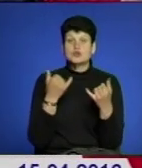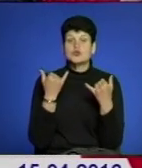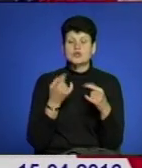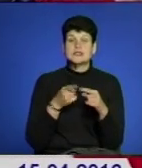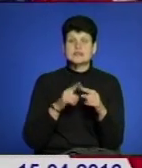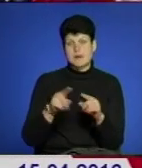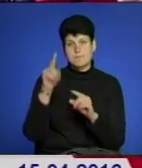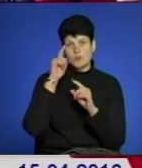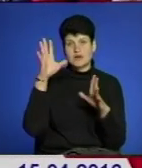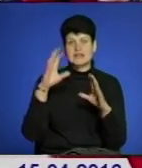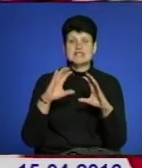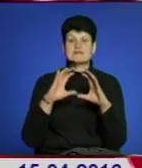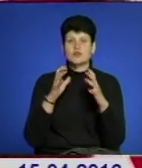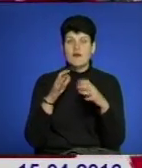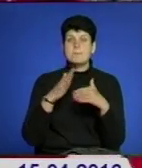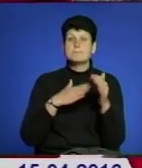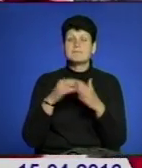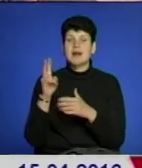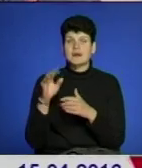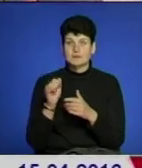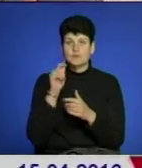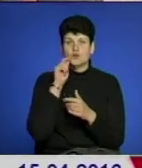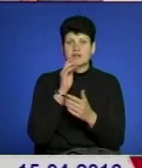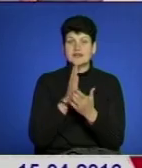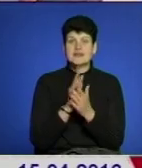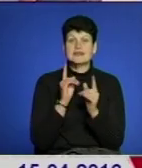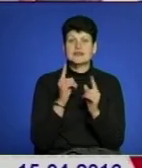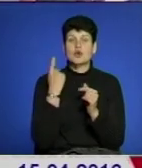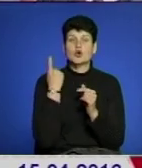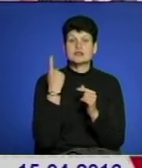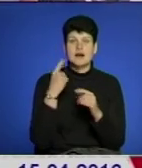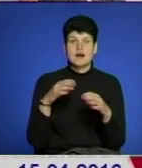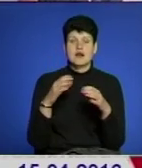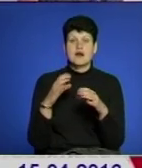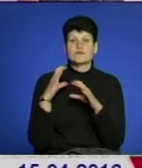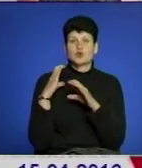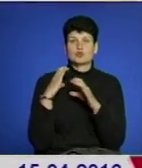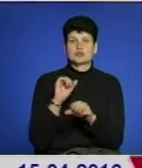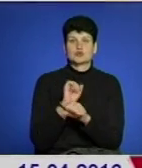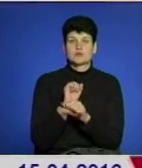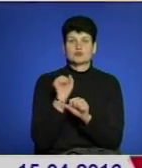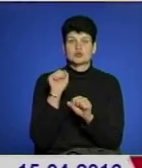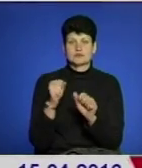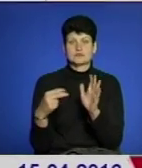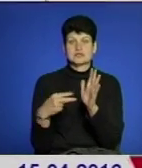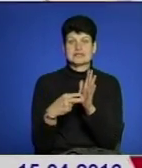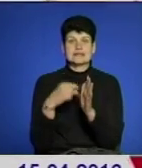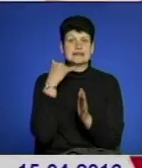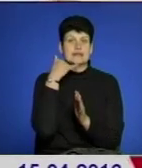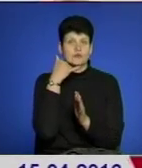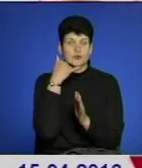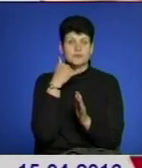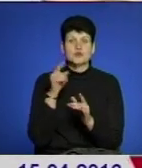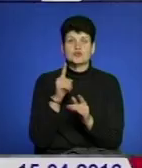популярна світова практика. Однак в Україні поки що є лише одна автобусна зупинка з можливістю зарядки телефонів. Щодо